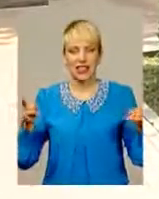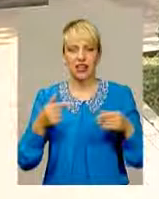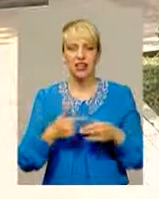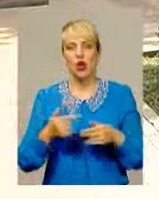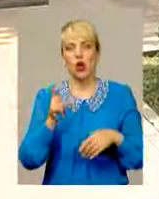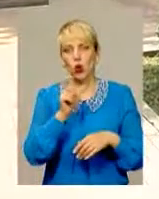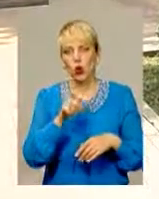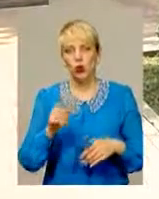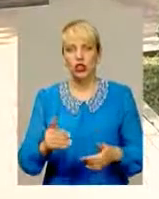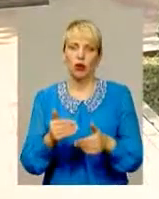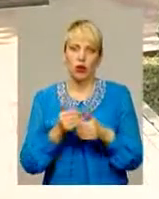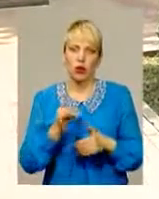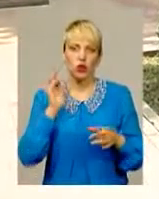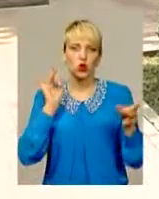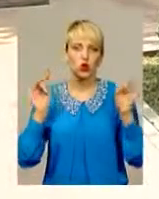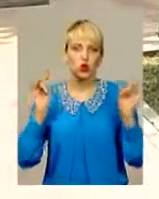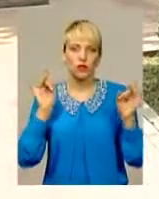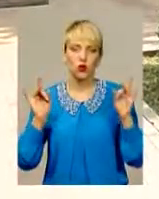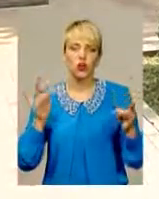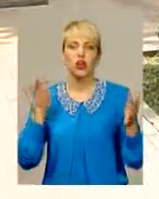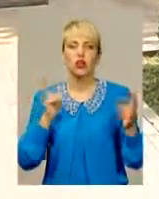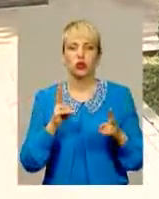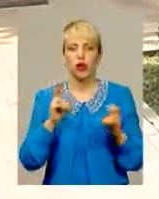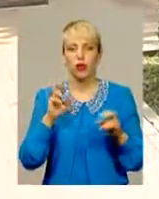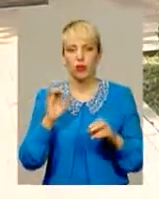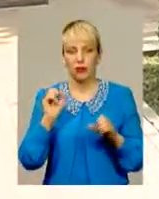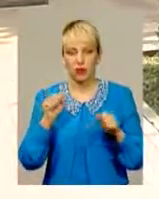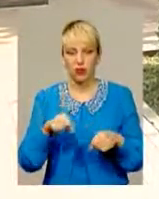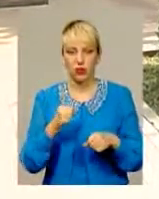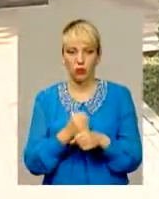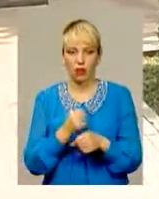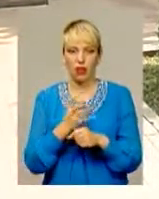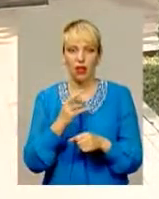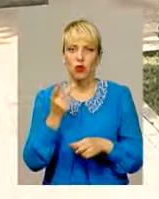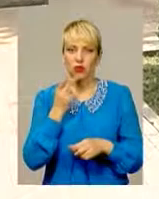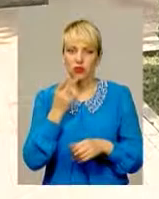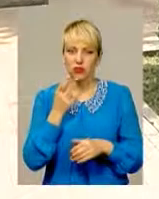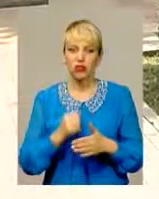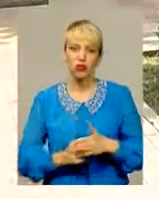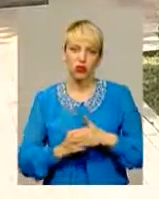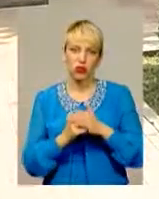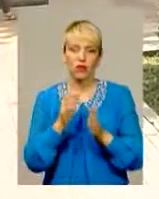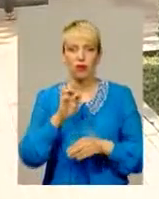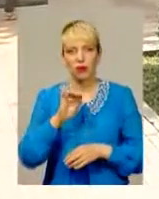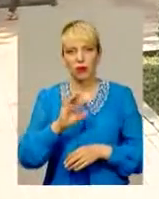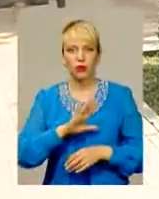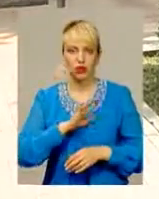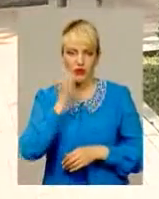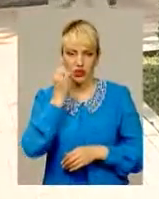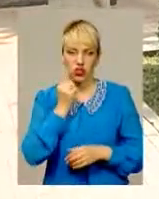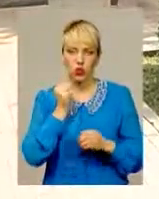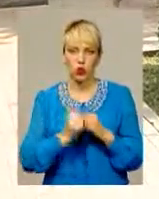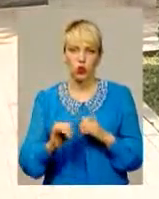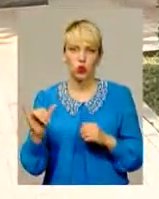Часом люди допомагають нам з озвученням. Якщо б хтось міг робити це на постійній основі, ми були б дуже вдячні. Кожної суботи фільм